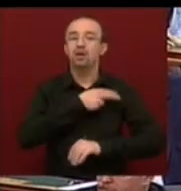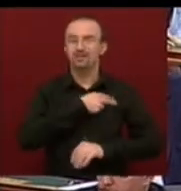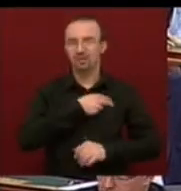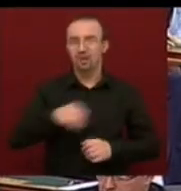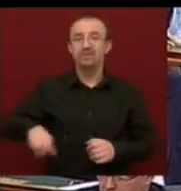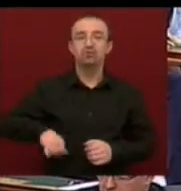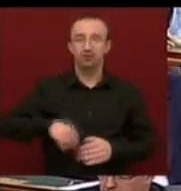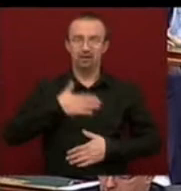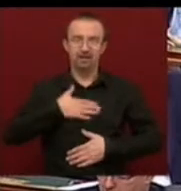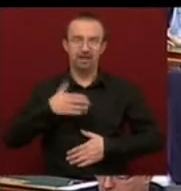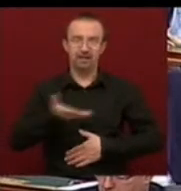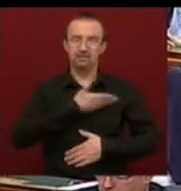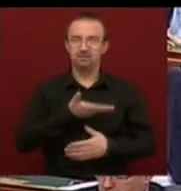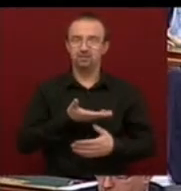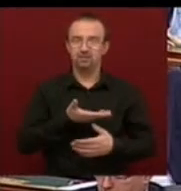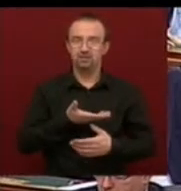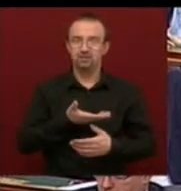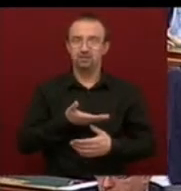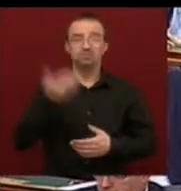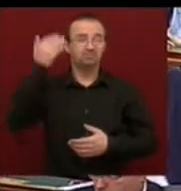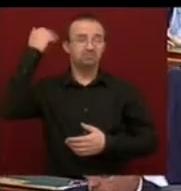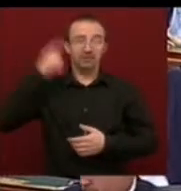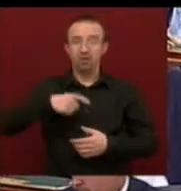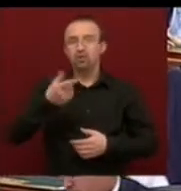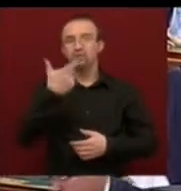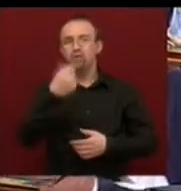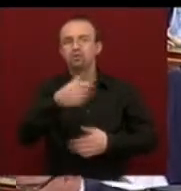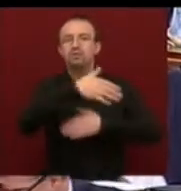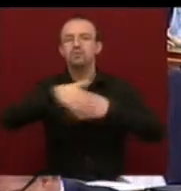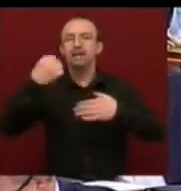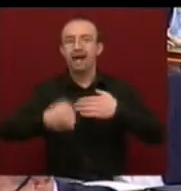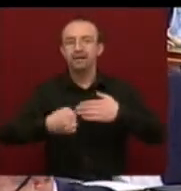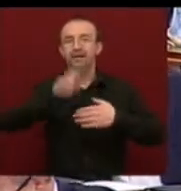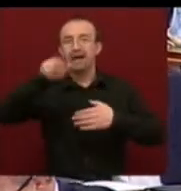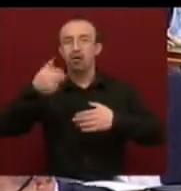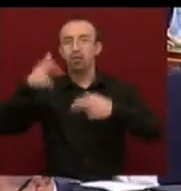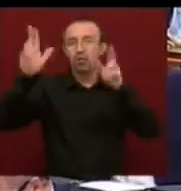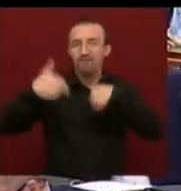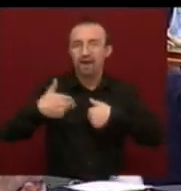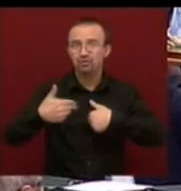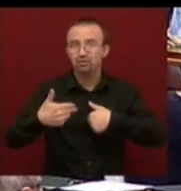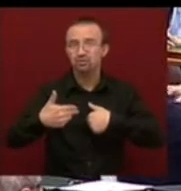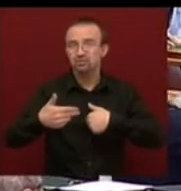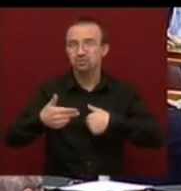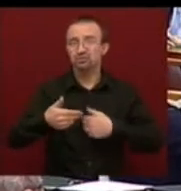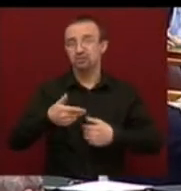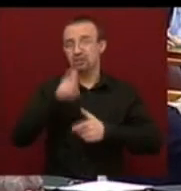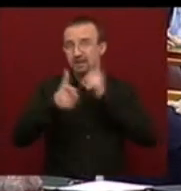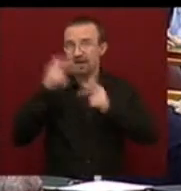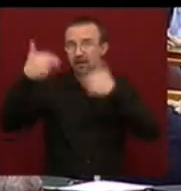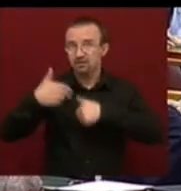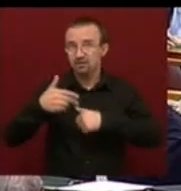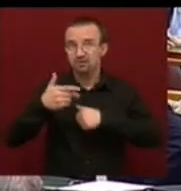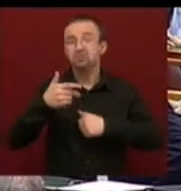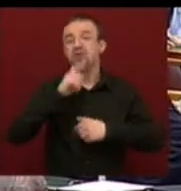biztostékot szeretnénk. Akkor le kellett hívni 20 milliárd euró, 25 milliárd dollár értékű hitel. Az